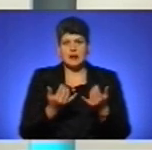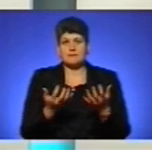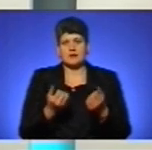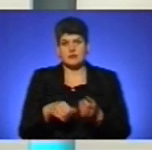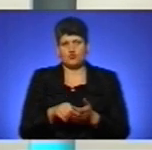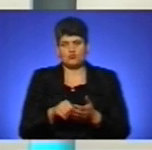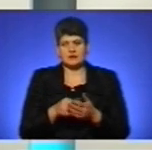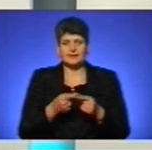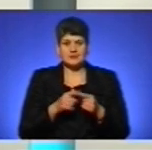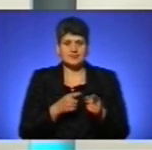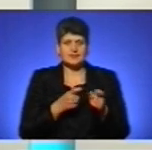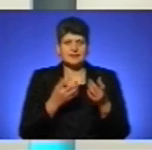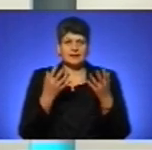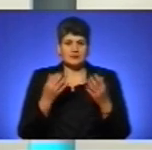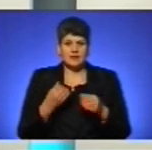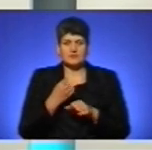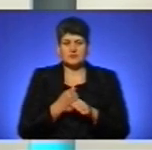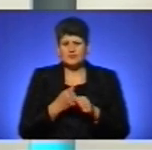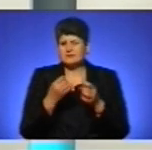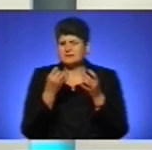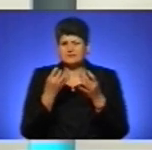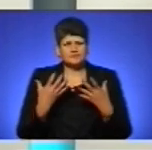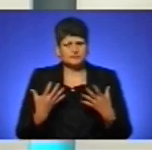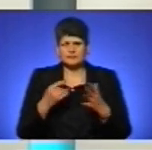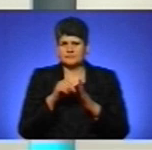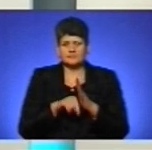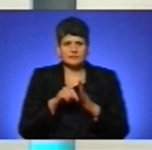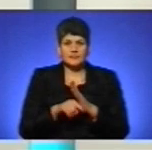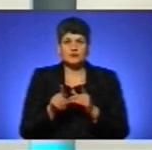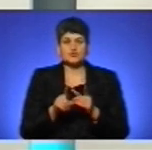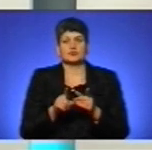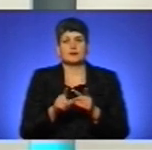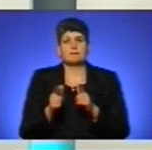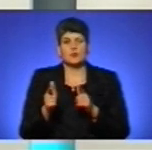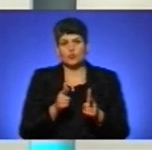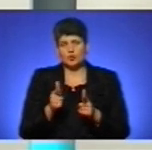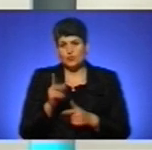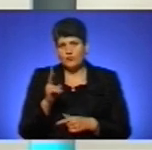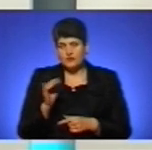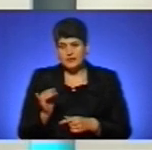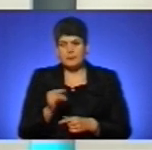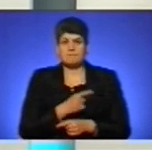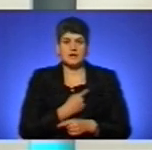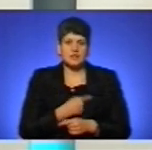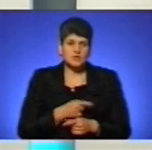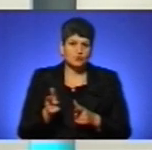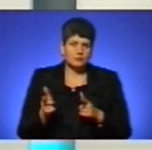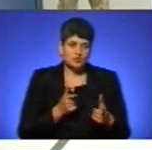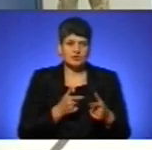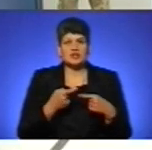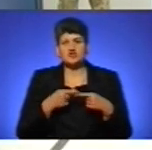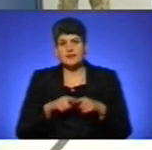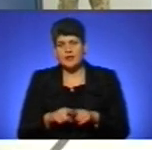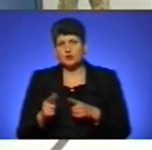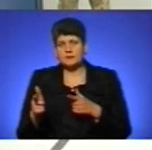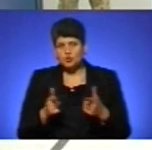На цих єдиних стрілецьких дніх ми відпрацьовуємо елементарне поняття щодо тактичної підготовки, медичної підготовки, інженерної,